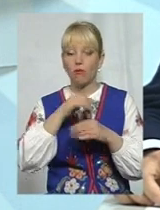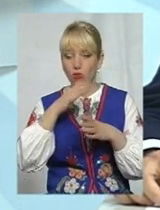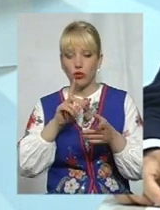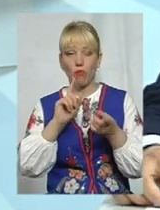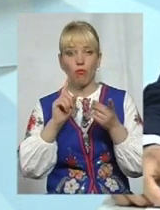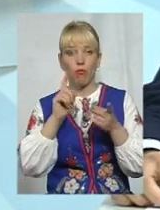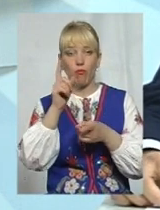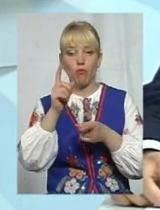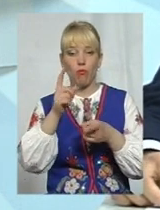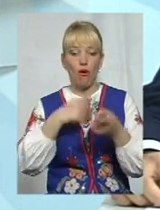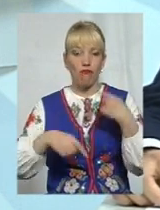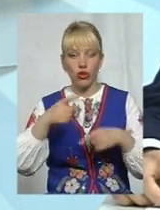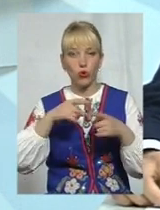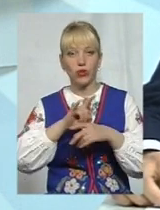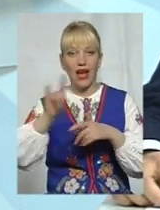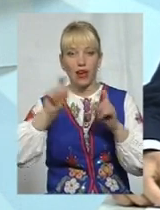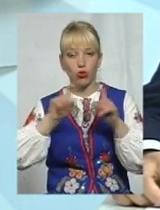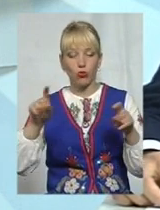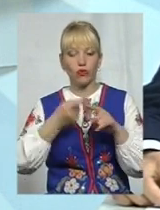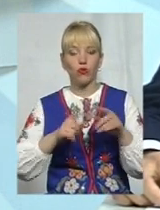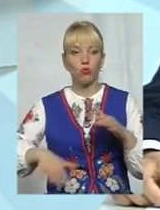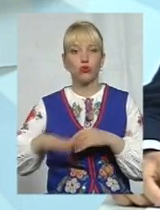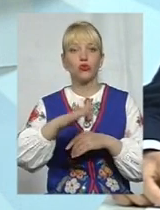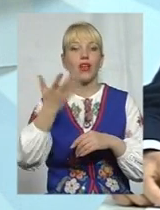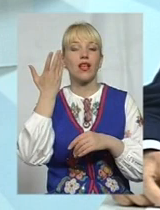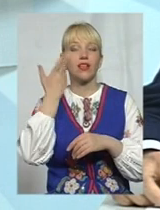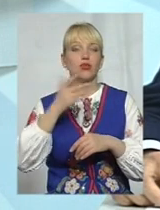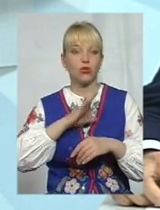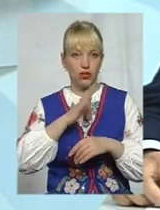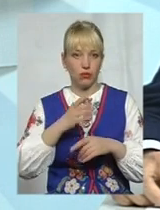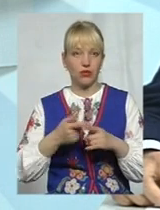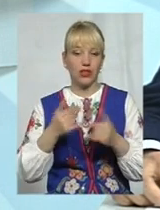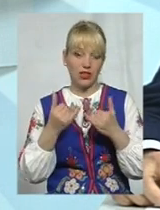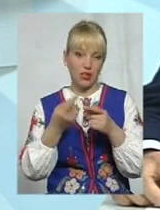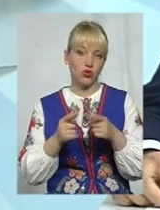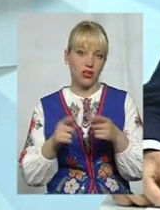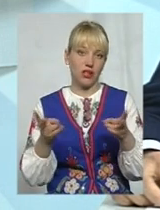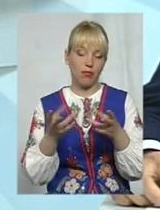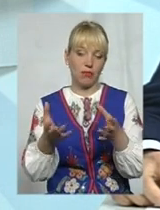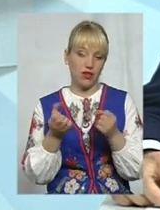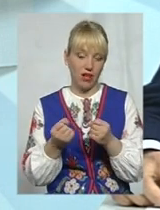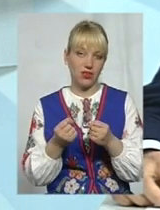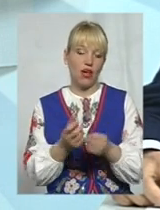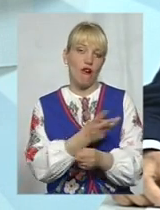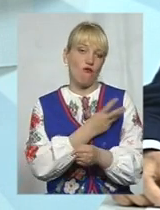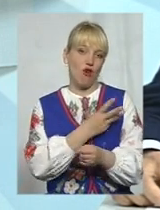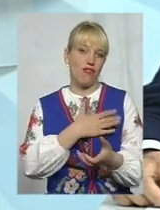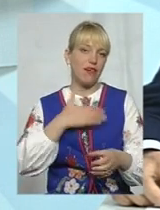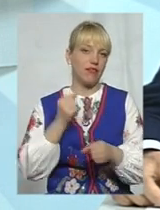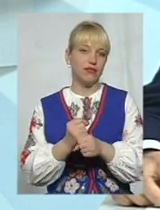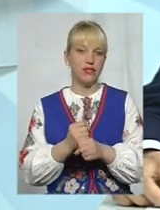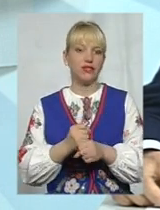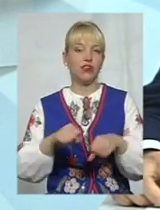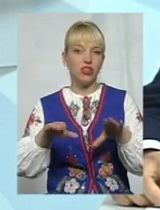аеропорт в ту площину, яку він був колись. Для цього потрібно просто прийняти волеве рішення. от, на жаль,